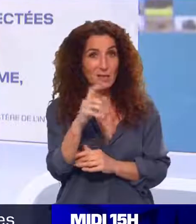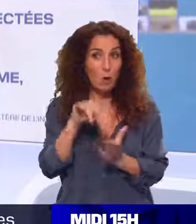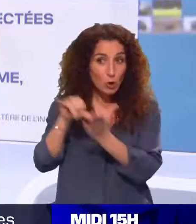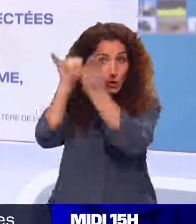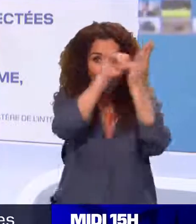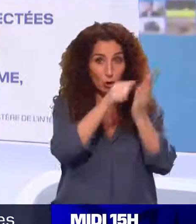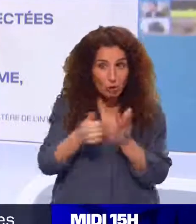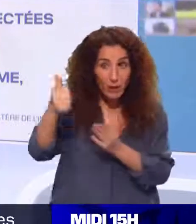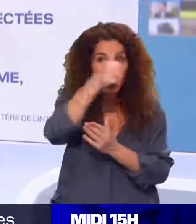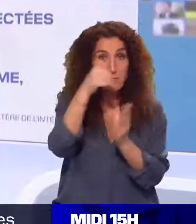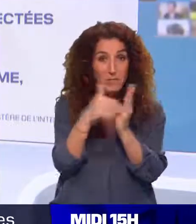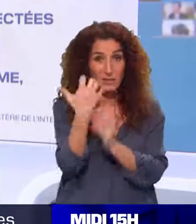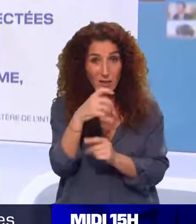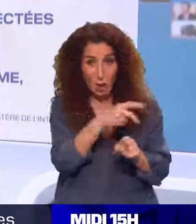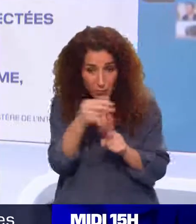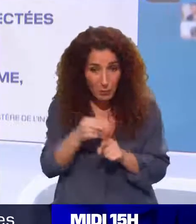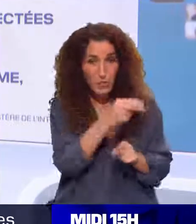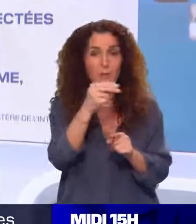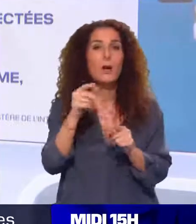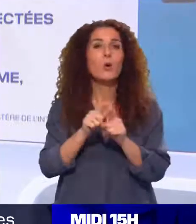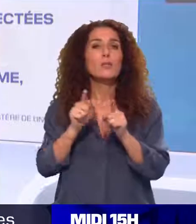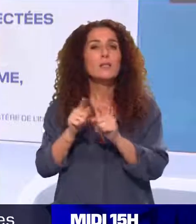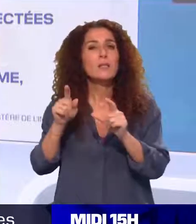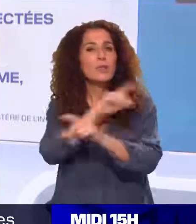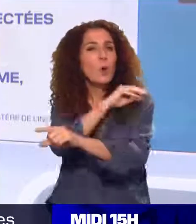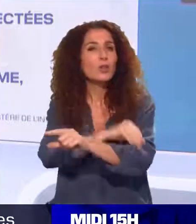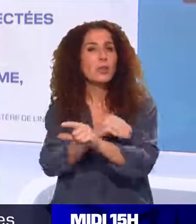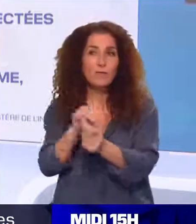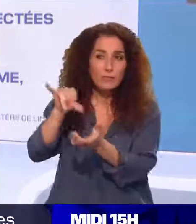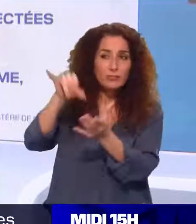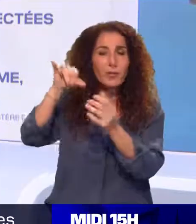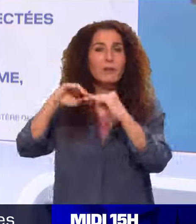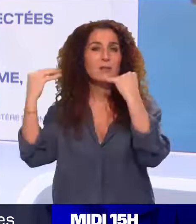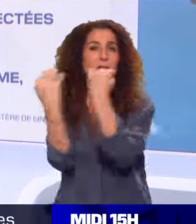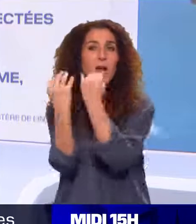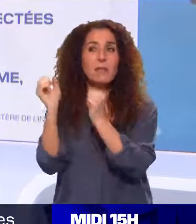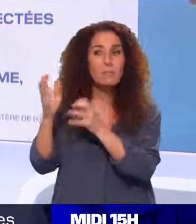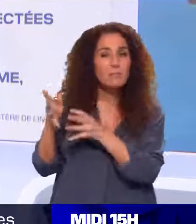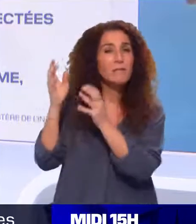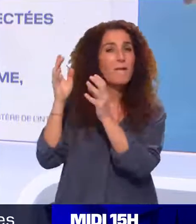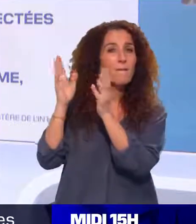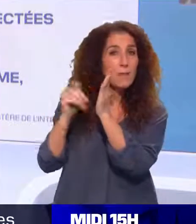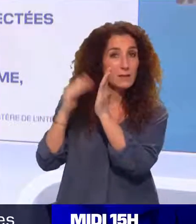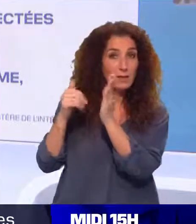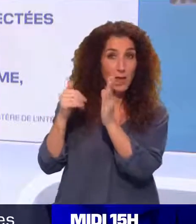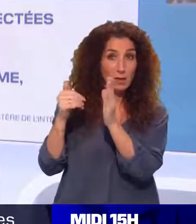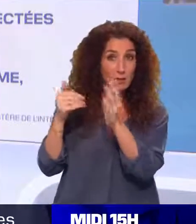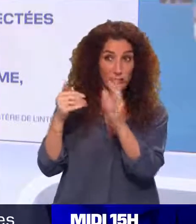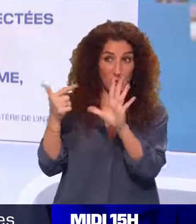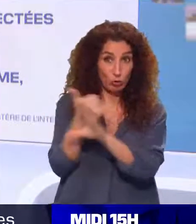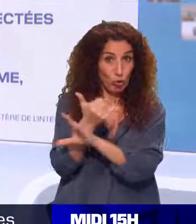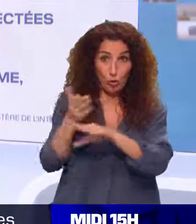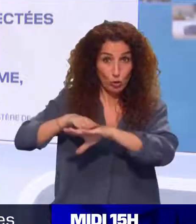Les infrastructures sportives sont également mises à contribution, avec le stade Vélodrome, par exemple, à Marseille, ouvert 7 jours sur 7 depuis le 15 mars.